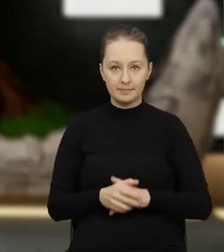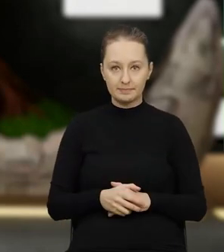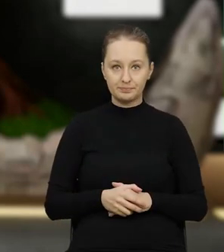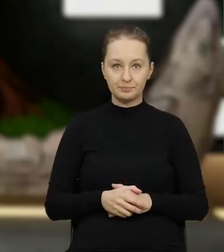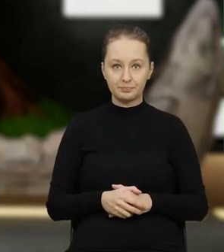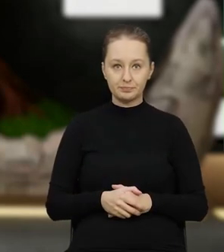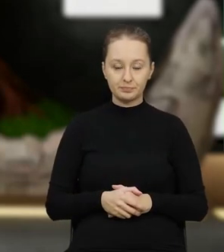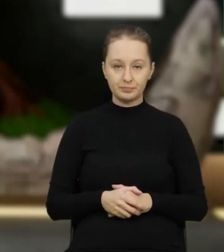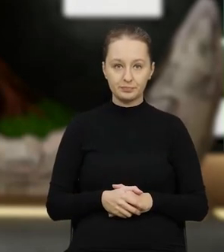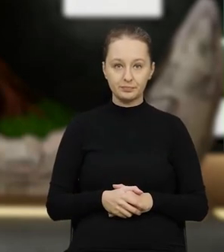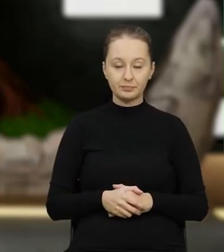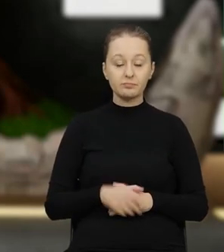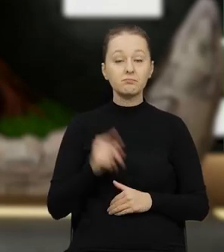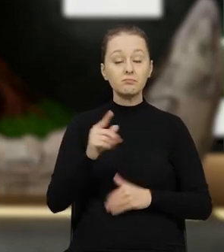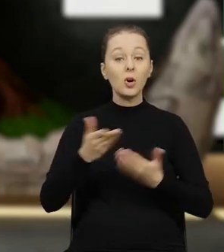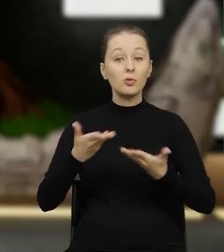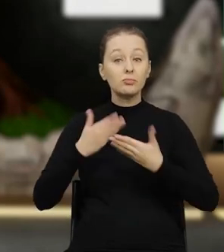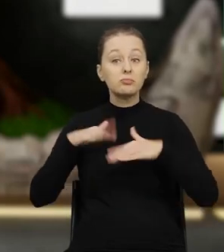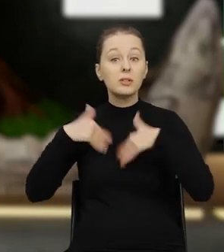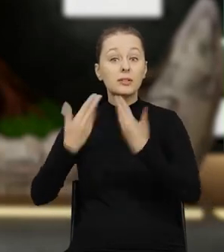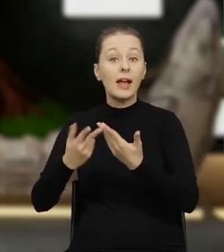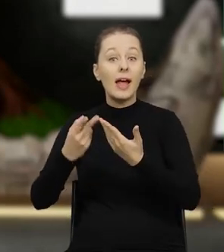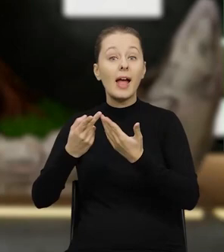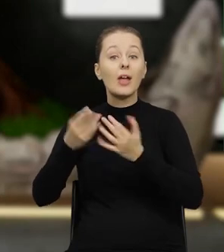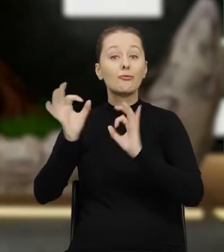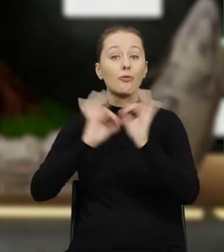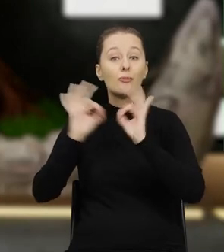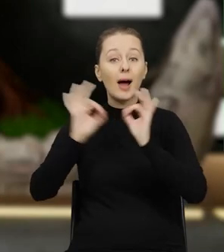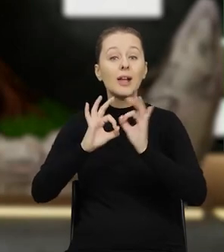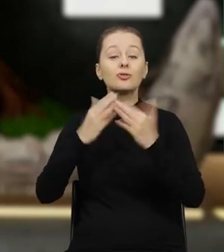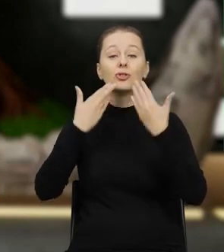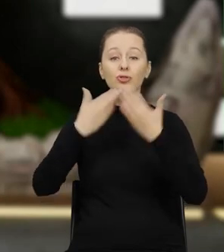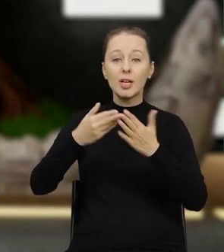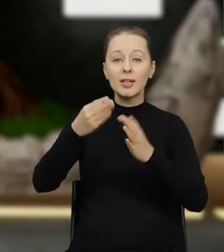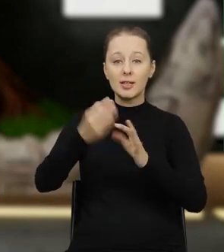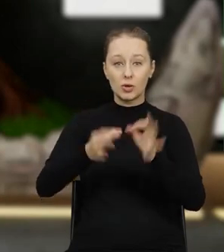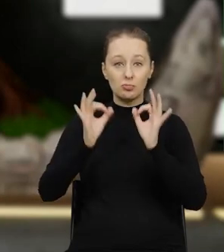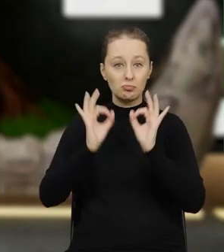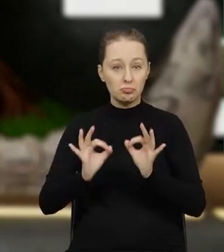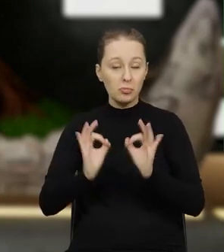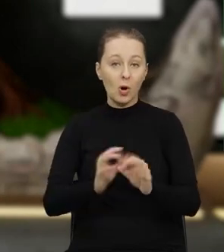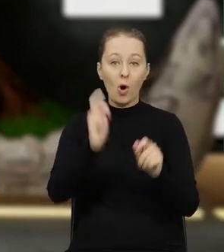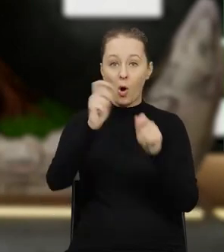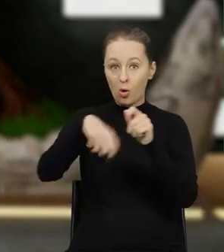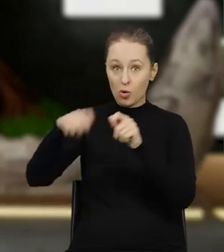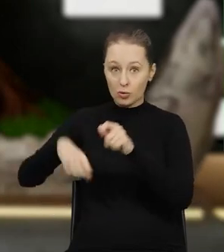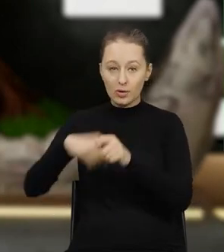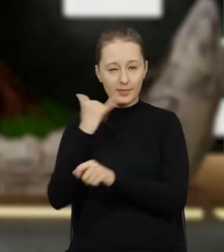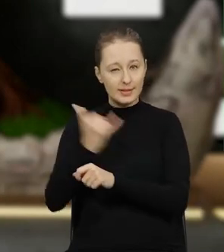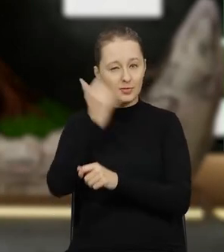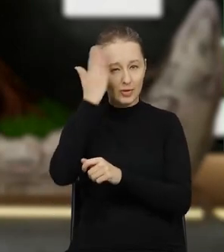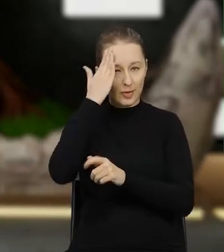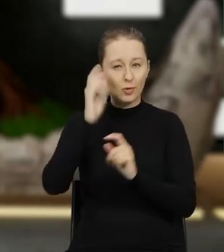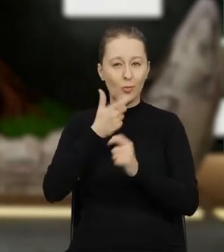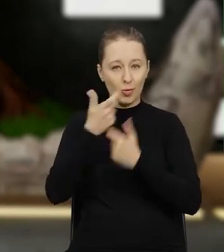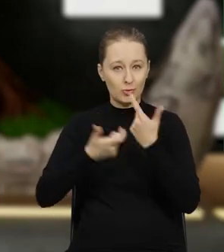Wioś przekazuje te informacje na podstawie wyników aktualnej kontroli. Także zawsze wiemy, co się w tej instalacji dzieje.